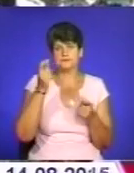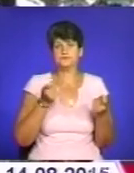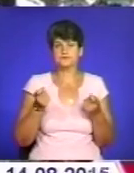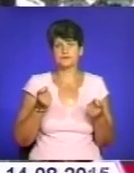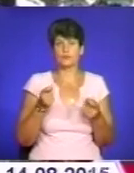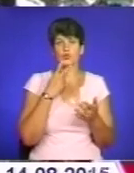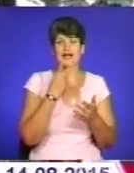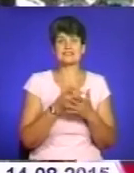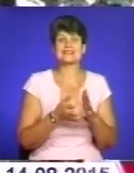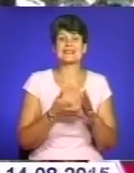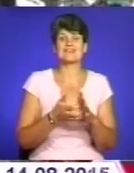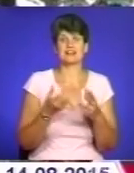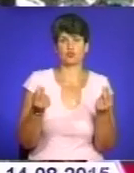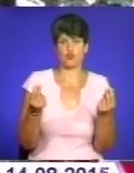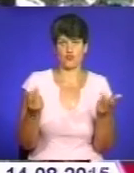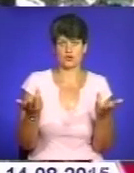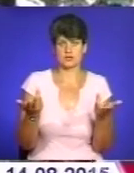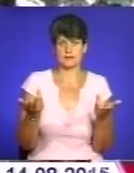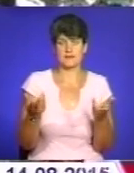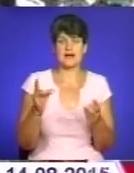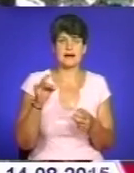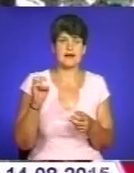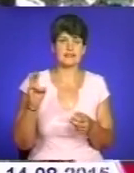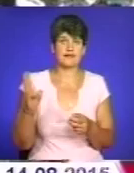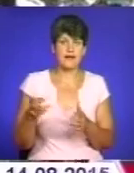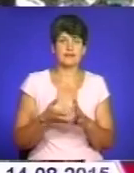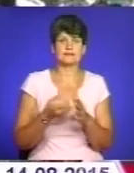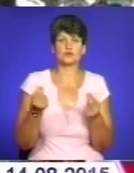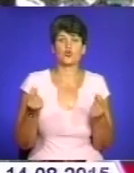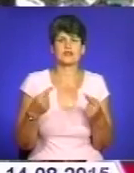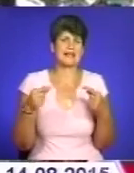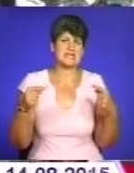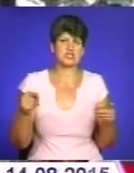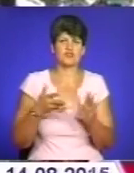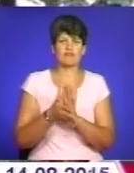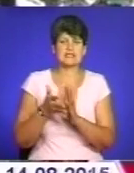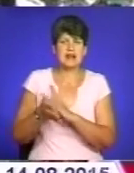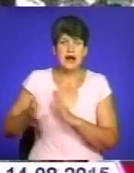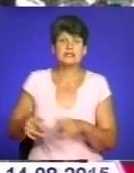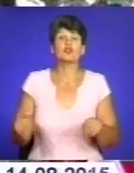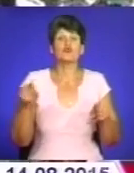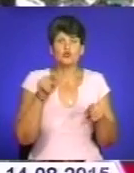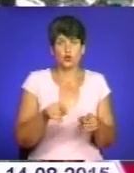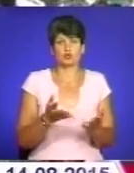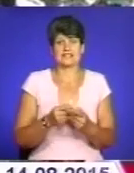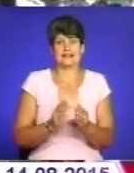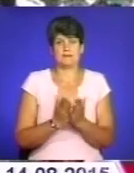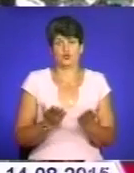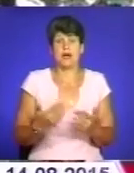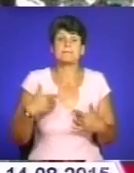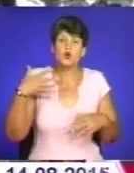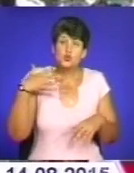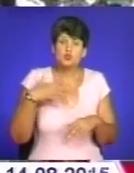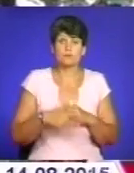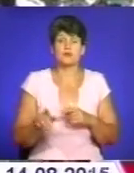недостачу коштів, недостачу коштів по РМК, недостачу коштів на інші витрати, і в тому числі також і на підручники. Але ми розуміємо,